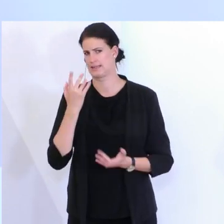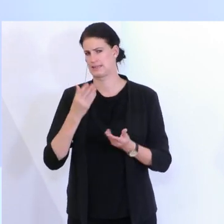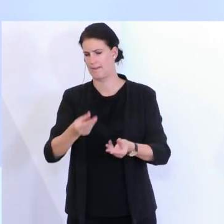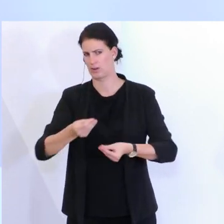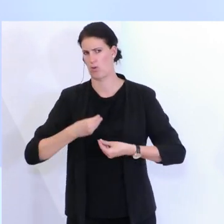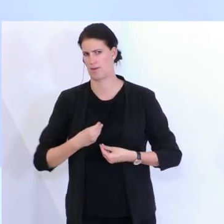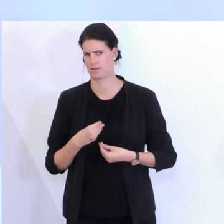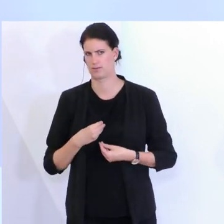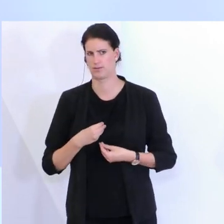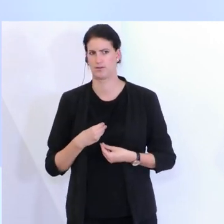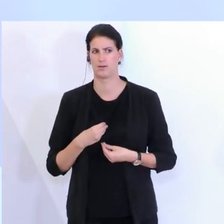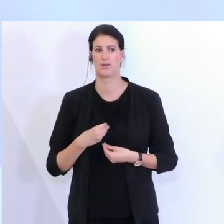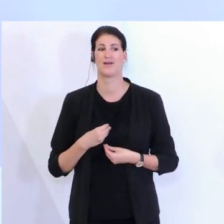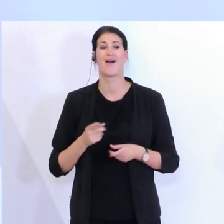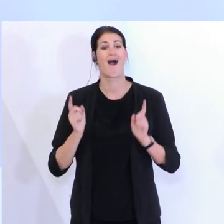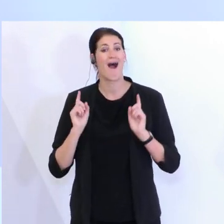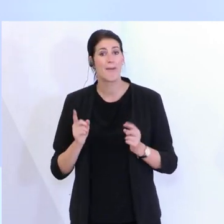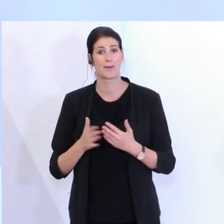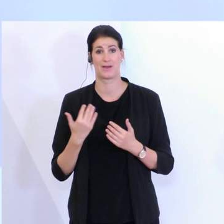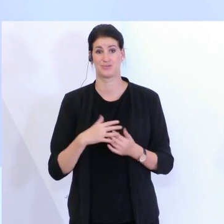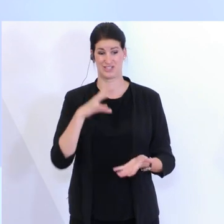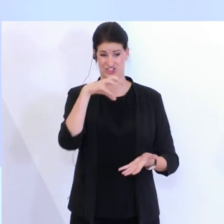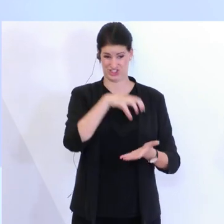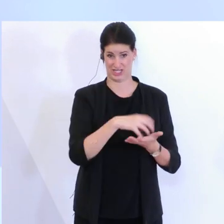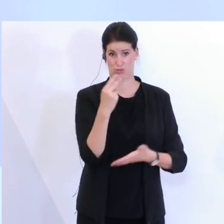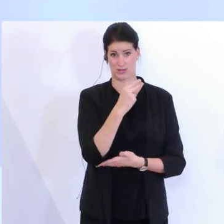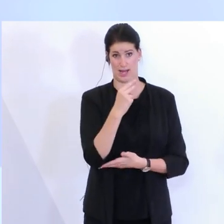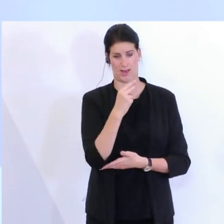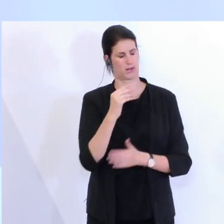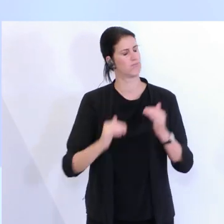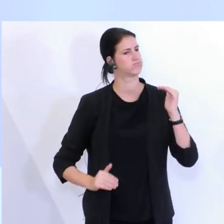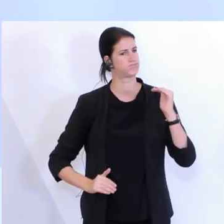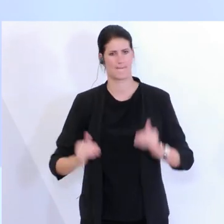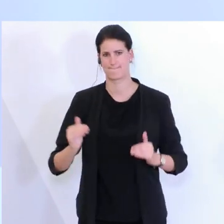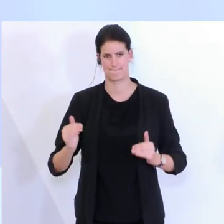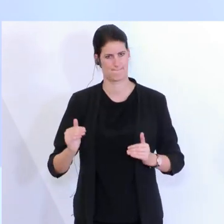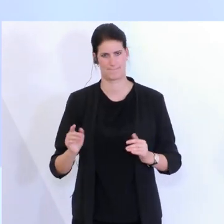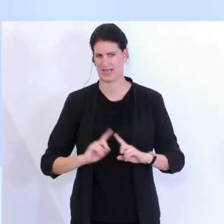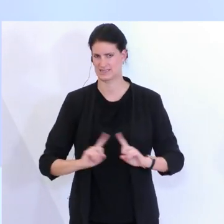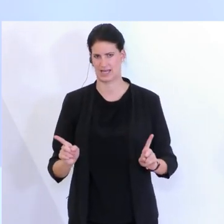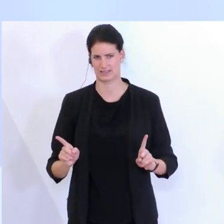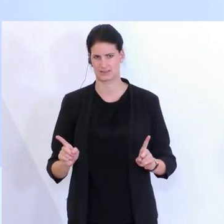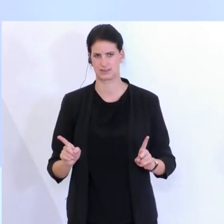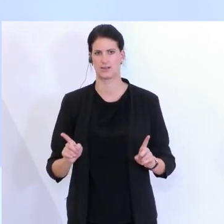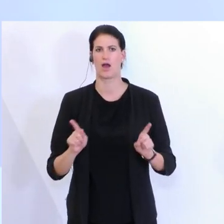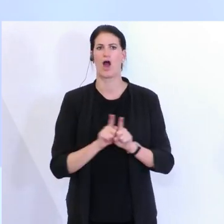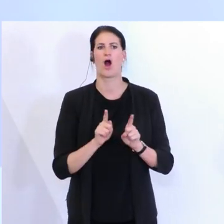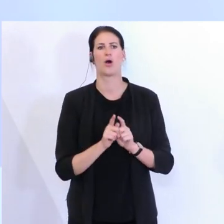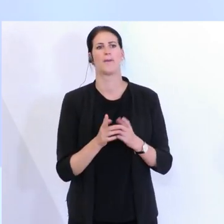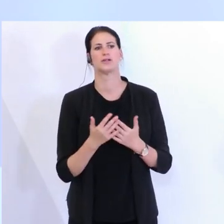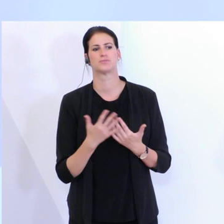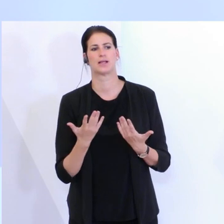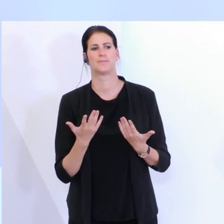haben aber eine gänzlich anders geartete Situation in der Stadthotellerie, auch zum Teil eben auch in Randlagen.